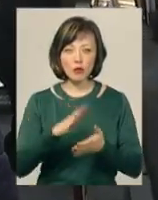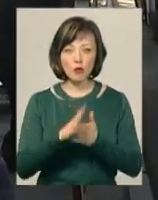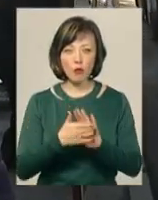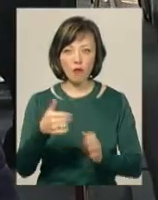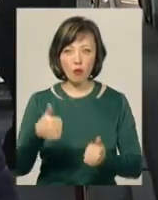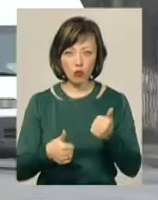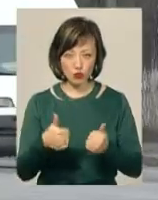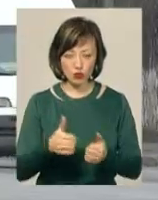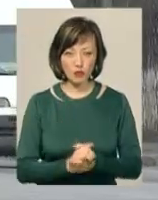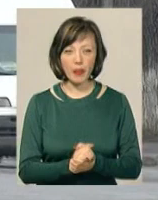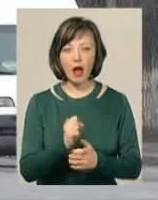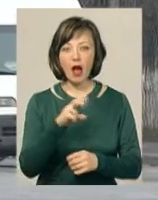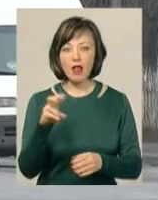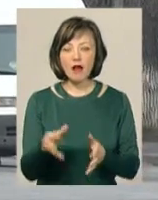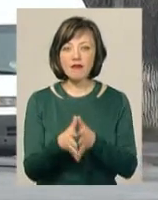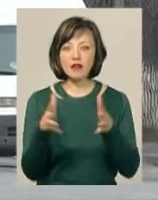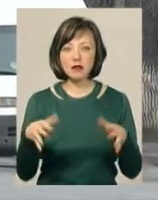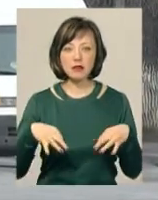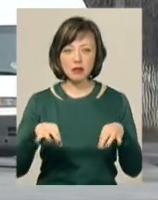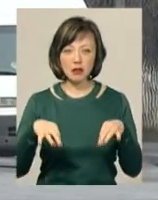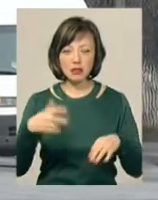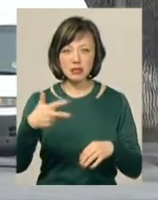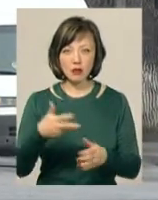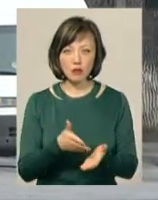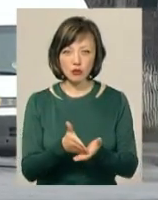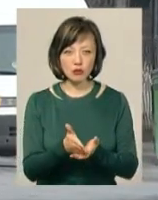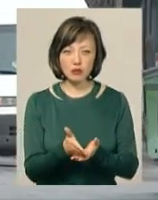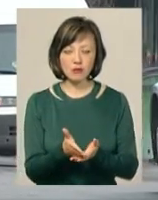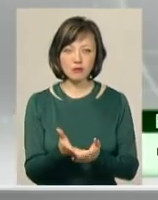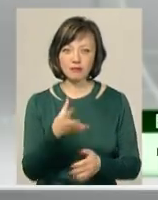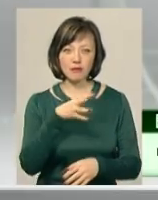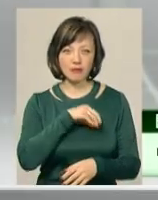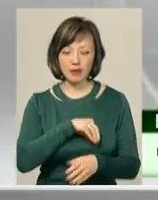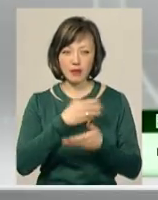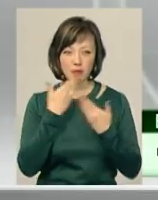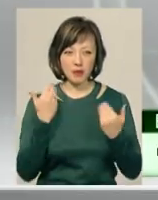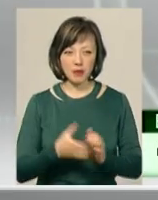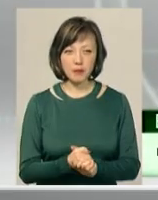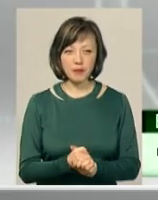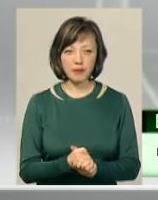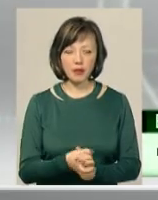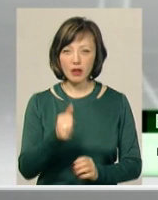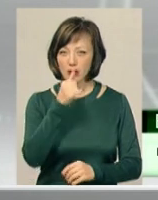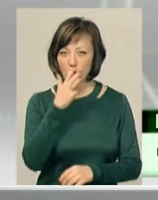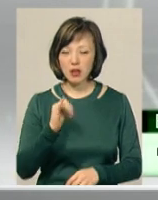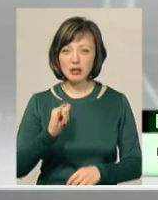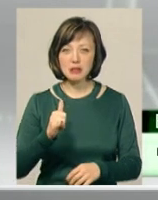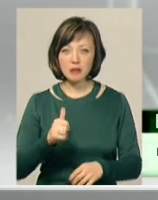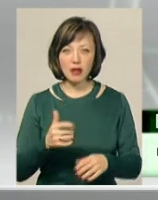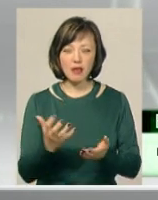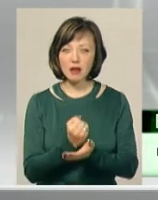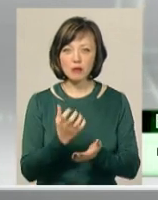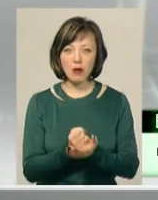конкурсу для перевізників. Але великогабаритний транспорт на тридцятому маршруті не окупився. Не могли заправитися, не